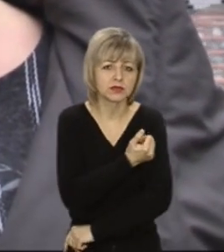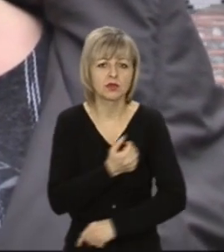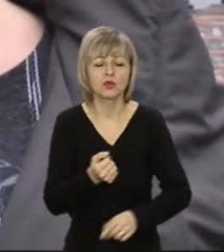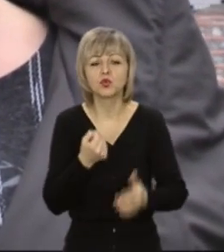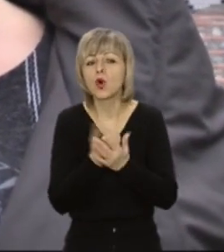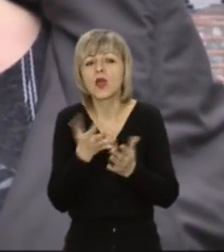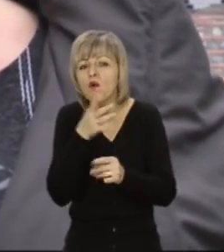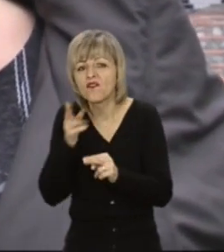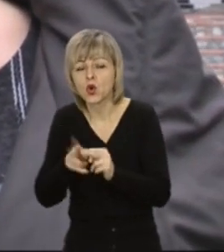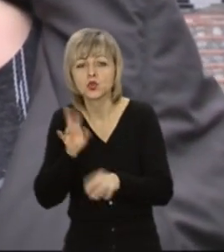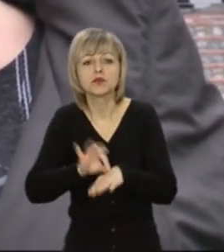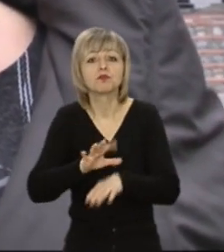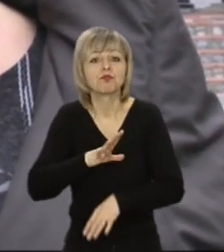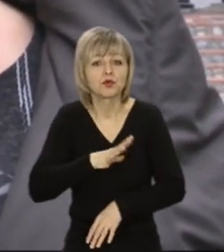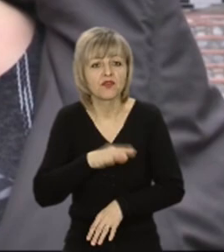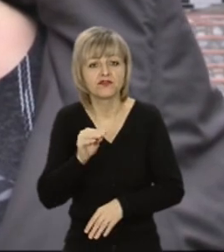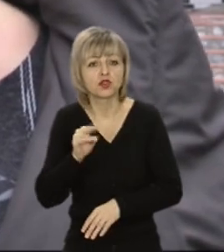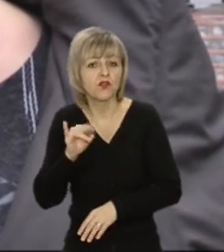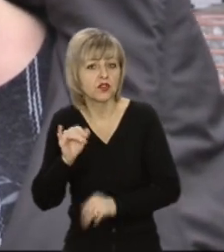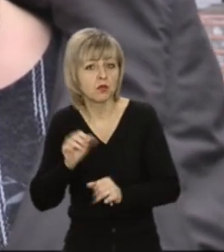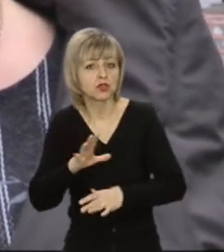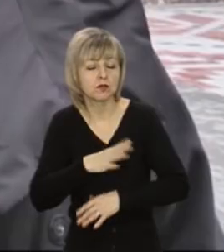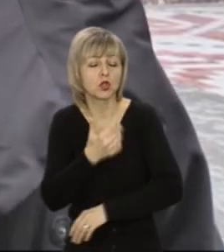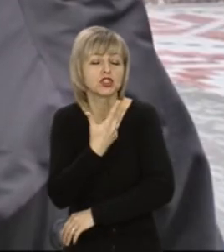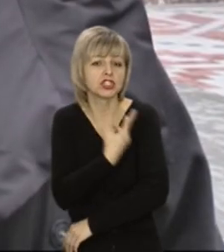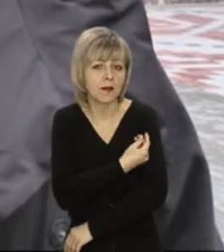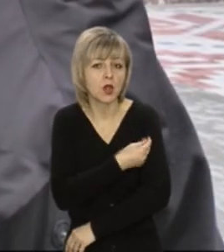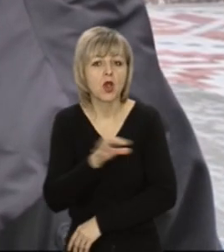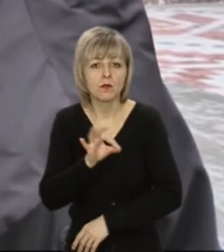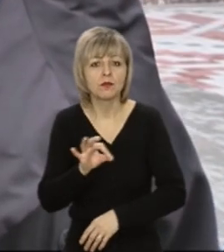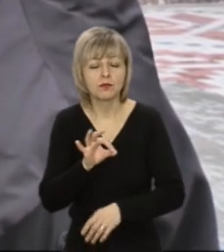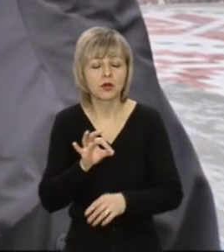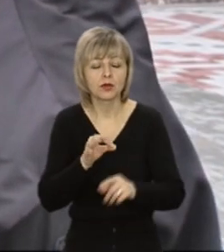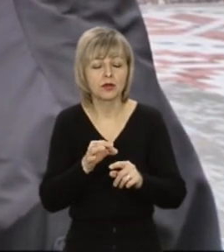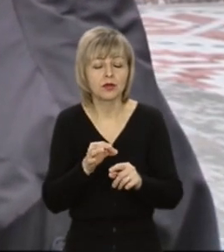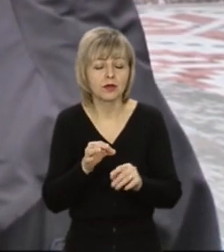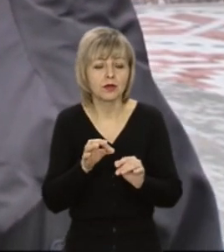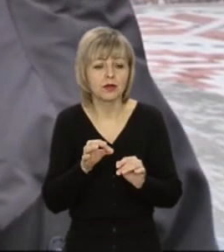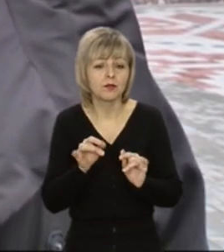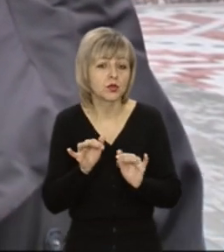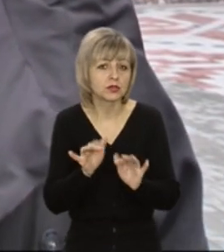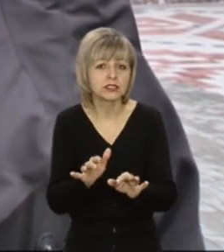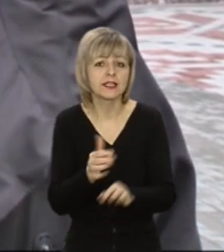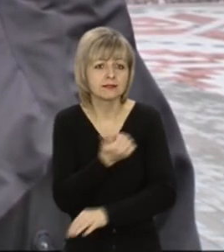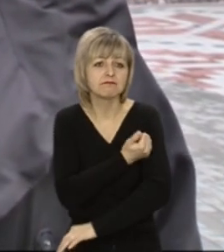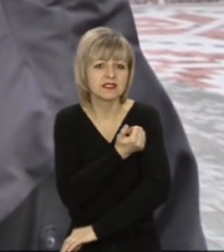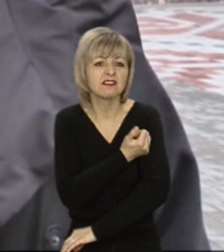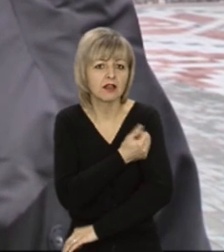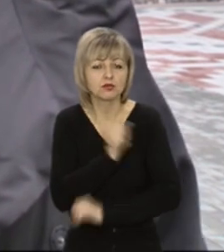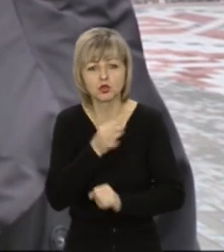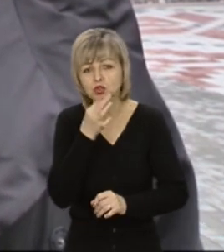якогось періоду хтось перехворів і тільки в жовтні можна було щеплюватися. Процес вакцинації був, мабуть, тривалим,